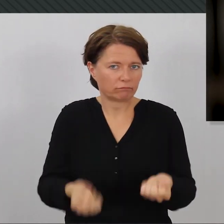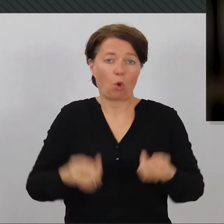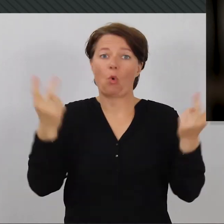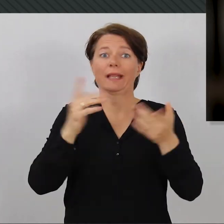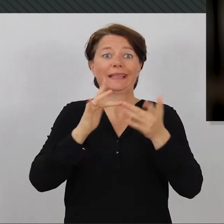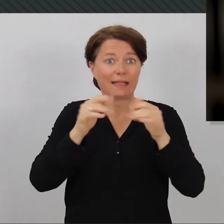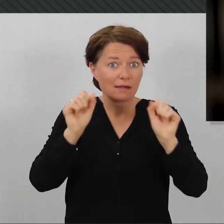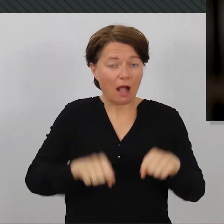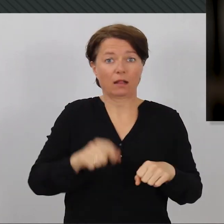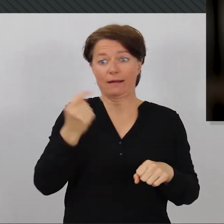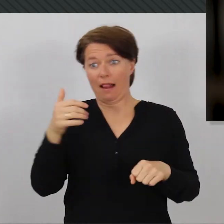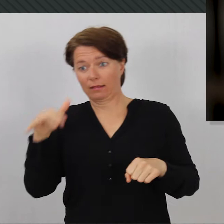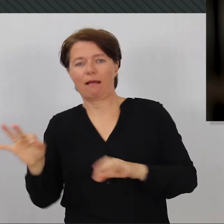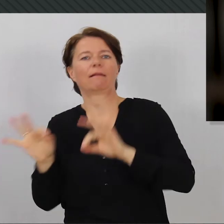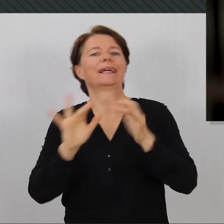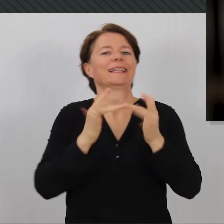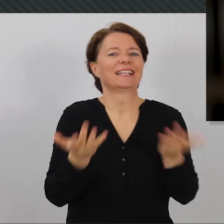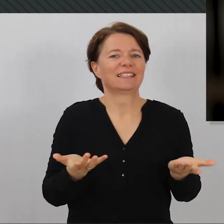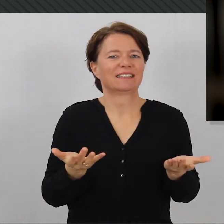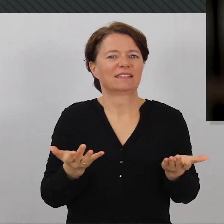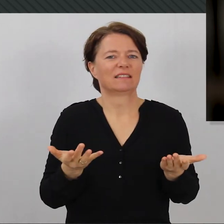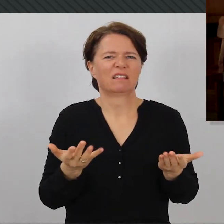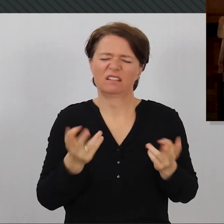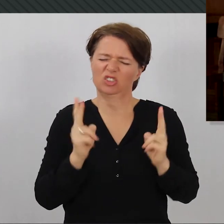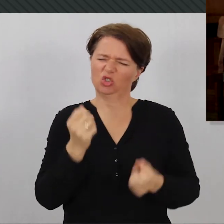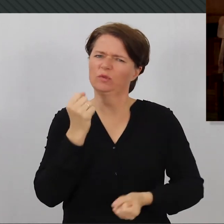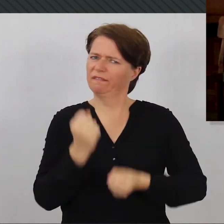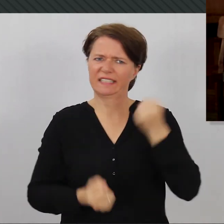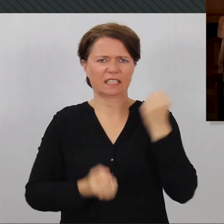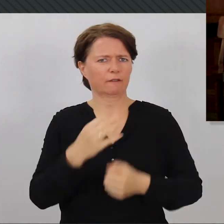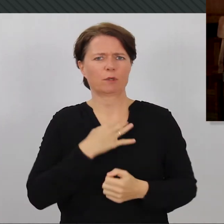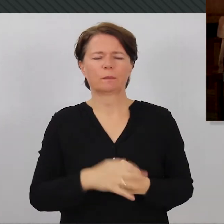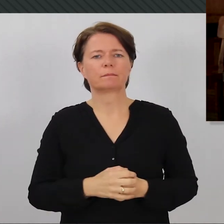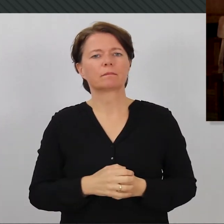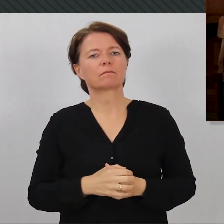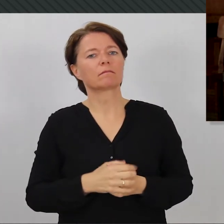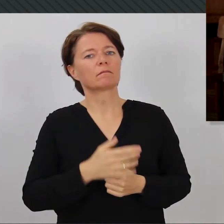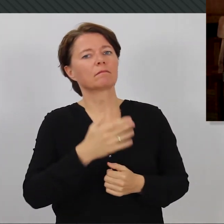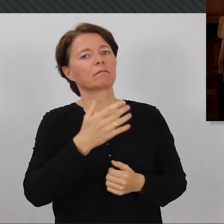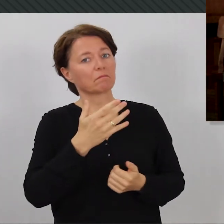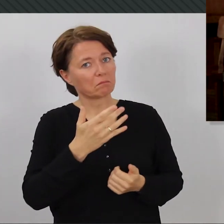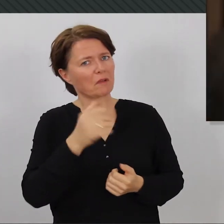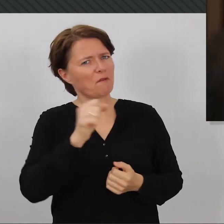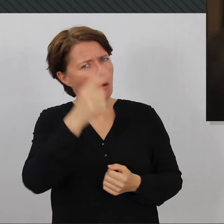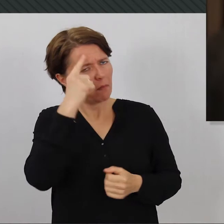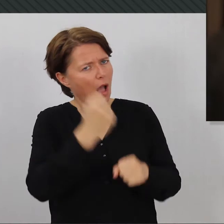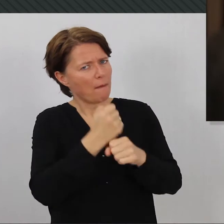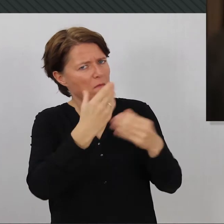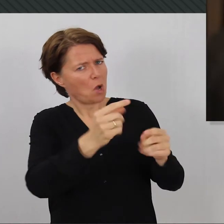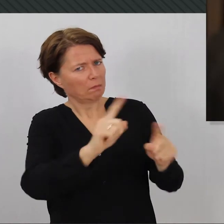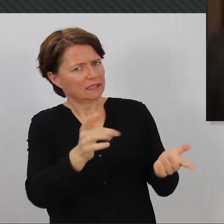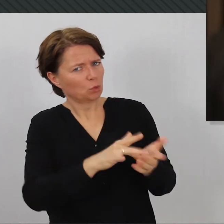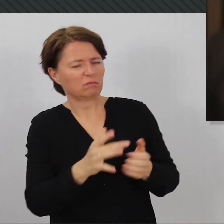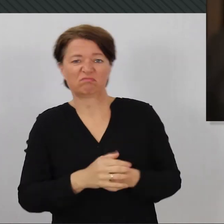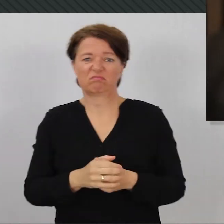wenn man mal wieder Geld hat oder solche Sachen. Es ist schon richtig, richtig schwierig. Aber warum glaubst du, findest du hier keinen Job mehr? Der Markt